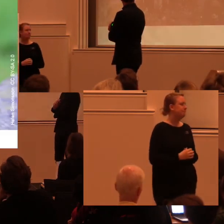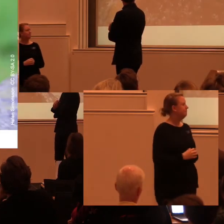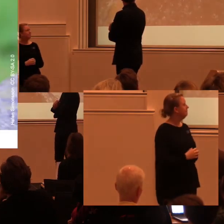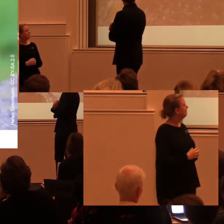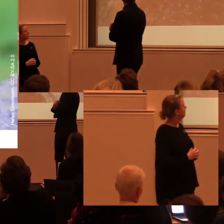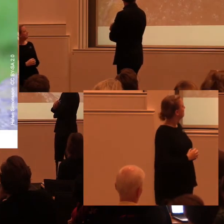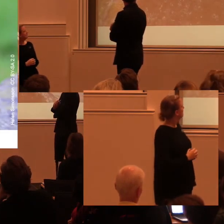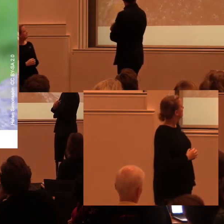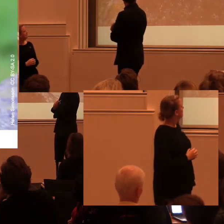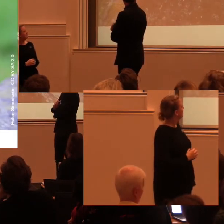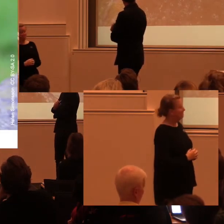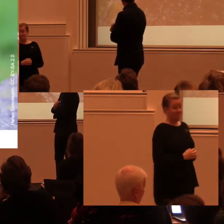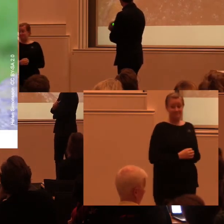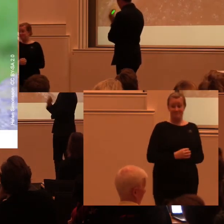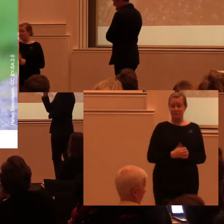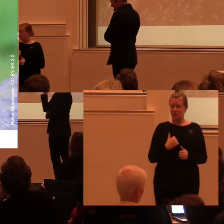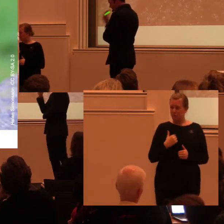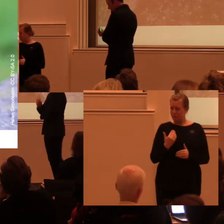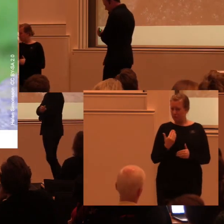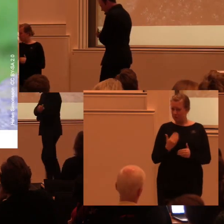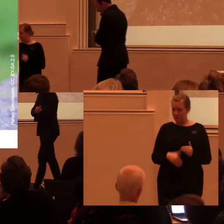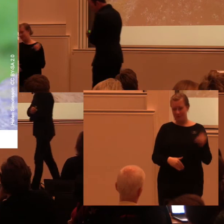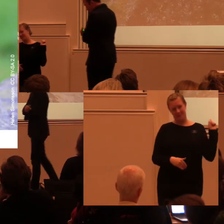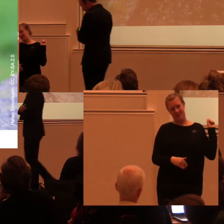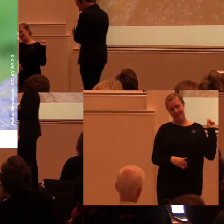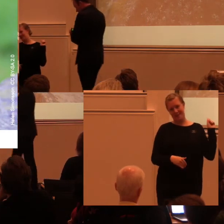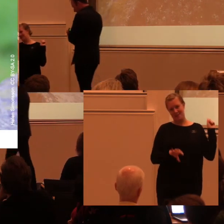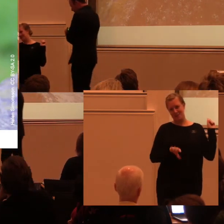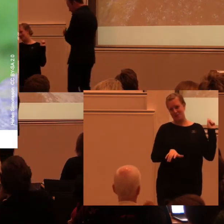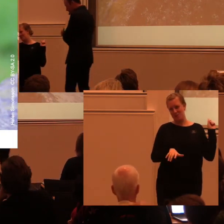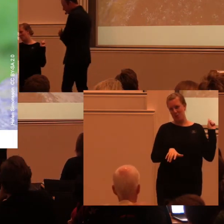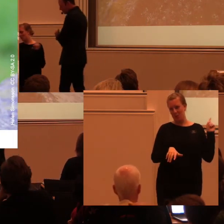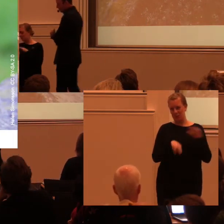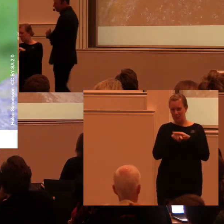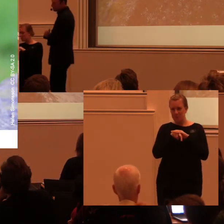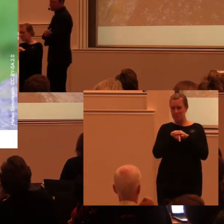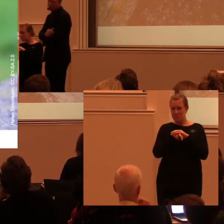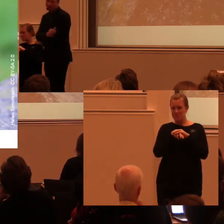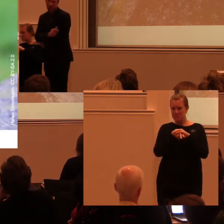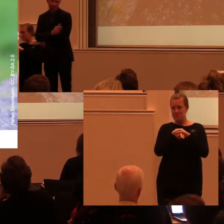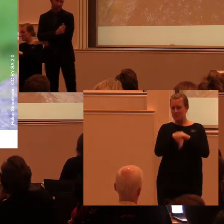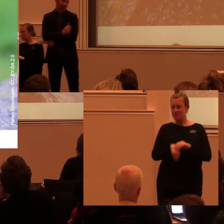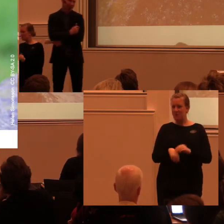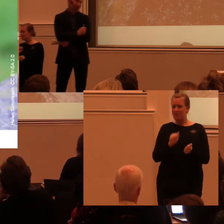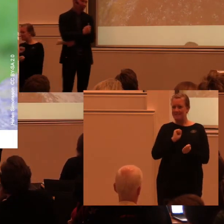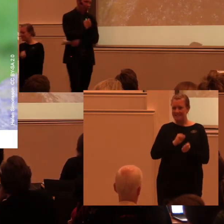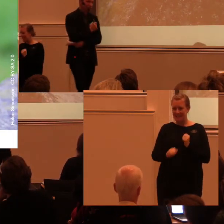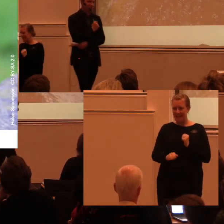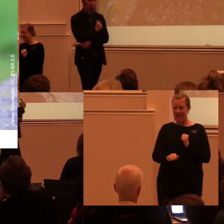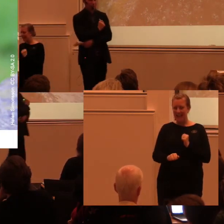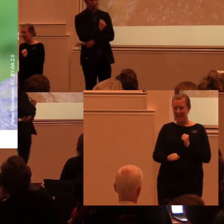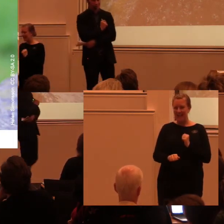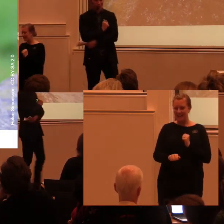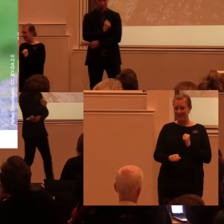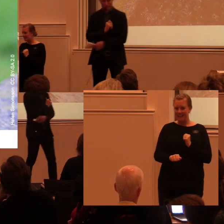Det var nog där jag tänkte stanna. Det här är för att symbolisera, det här är en snigel som kryper på en sten. Det är ungefär det vi